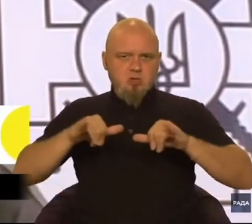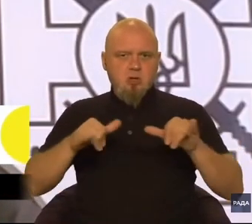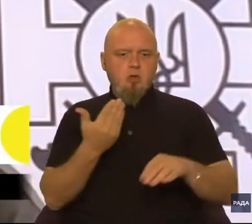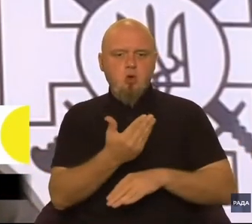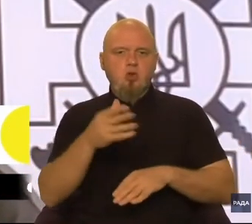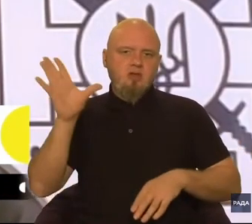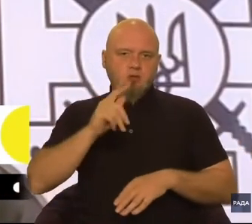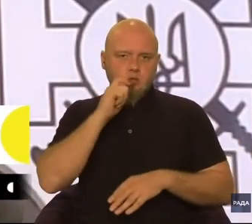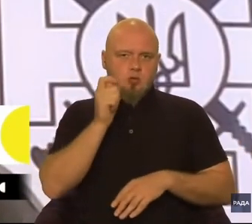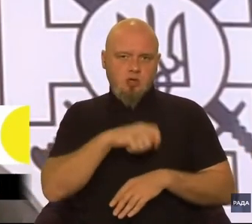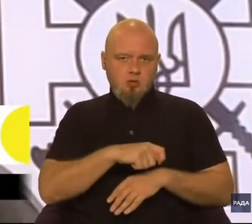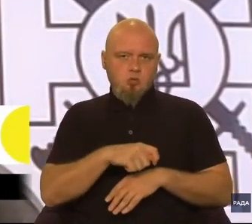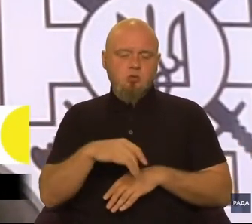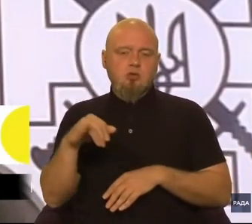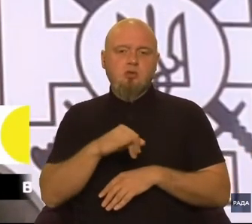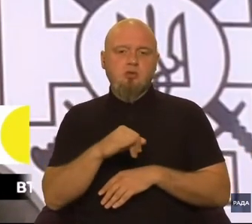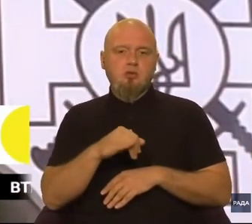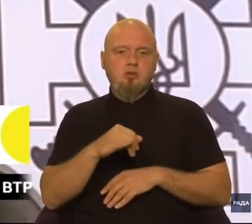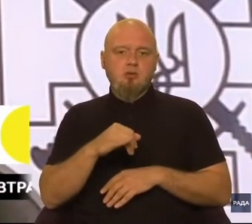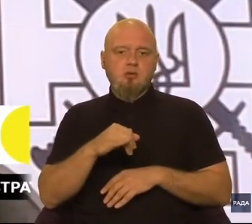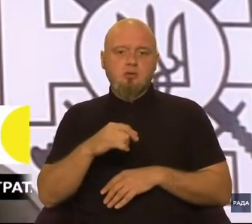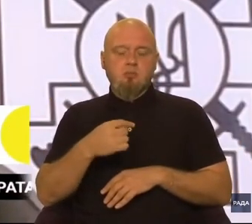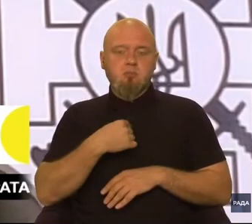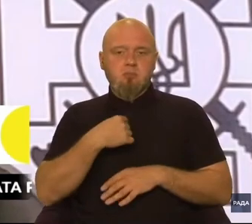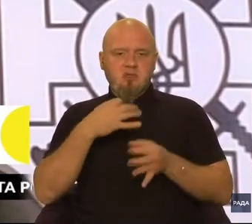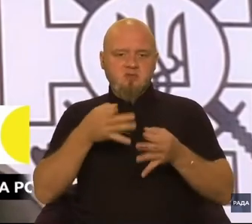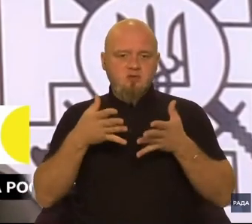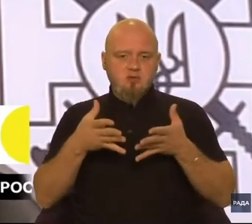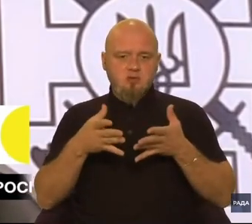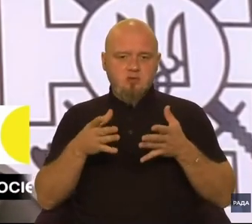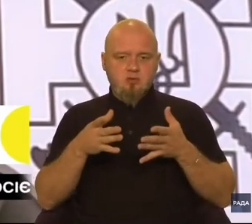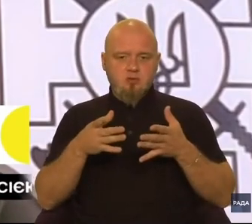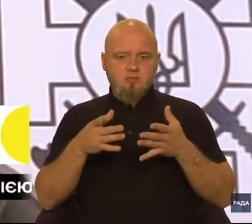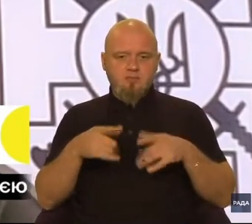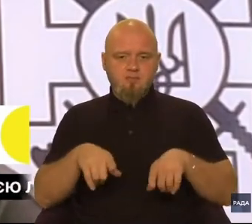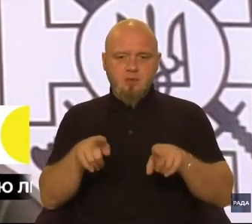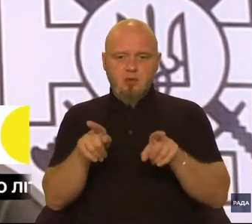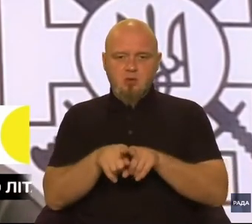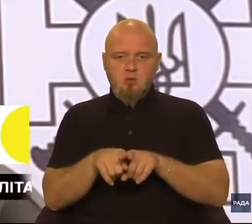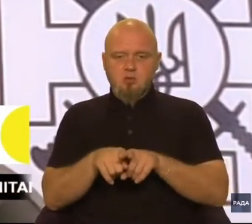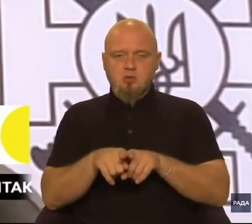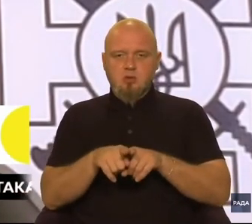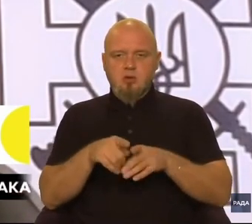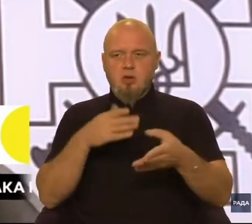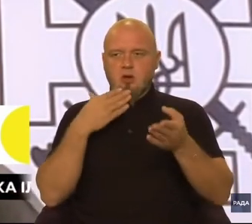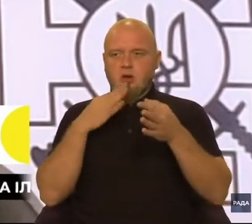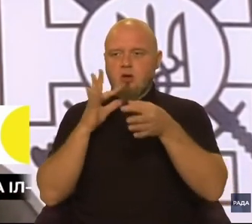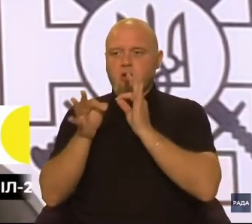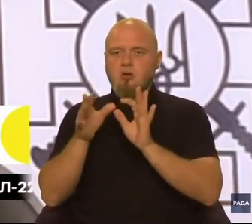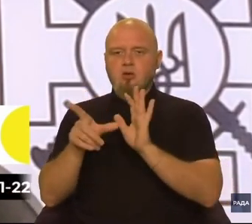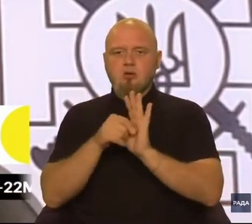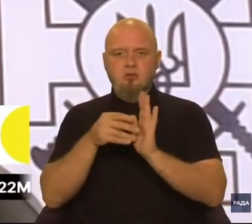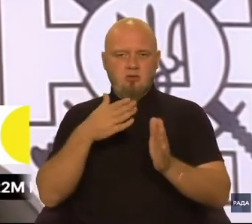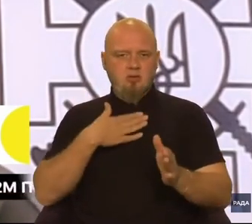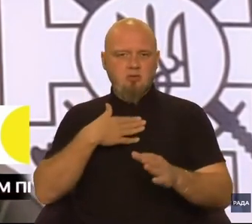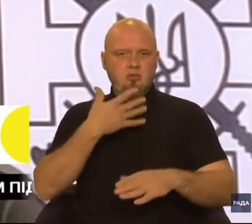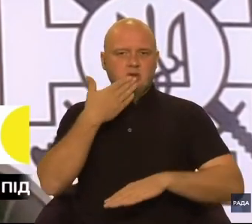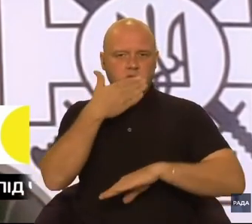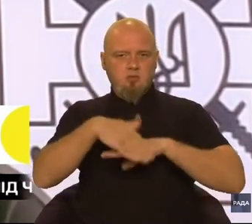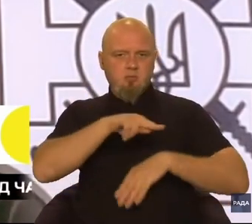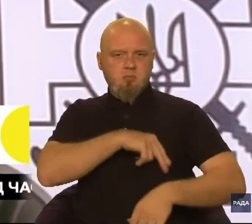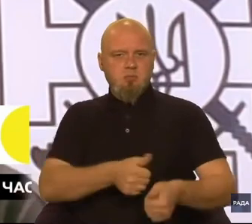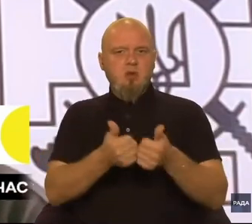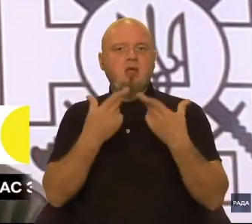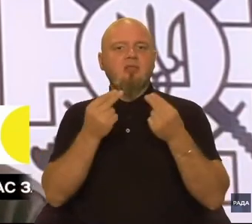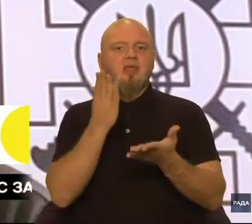його на всю Україну. І ми, звісно ж, також радилися з нашими іноземними партнерами, де є